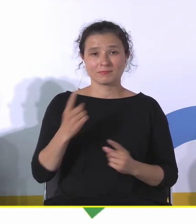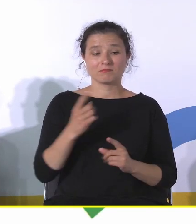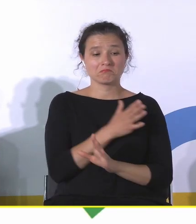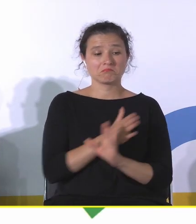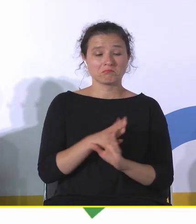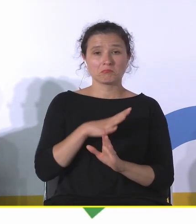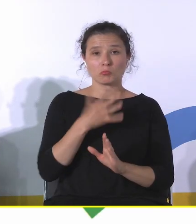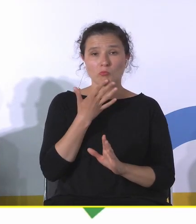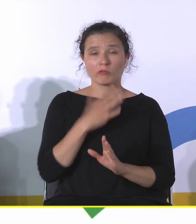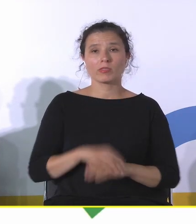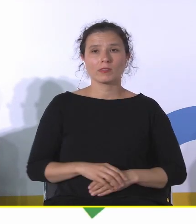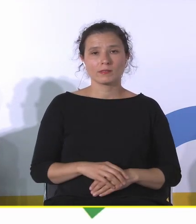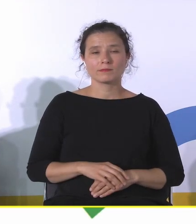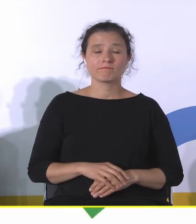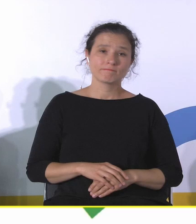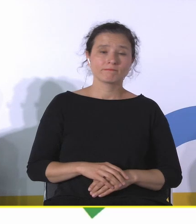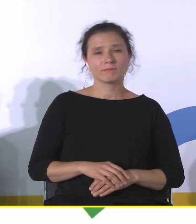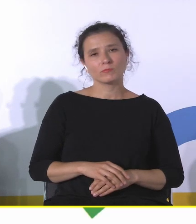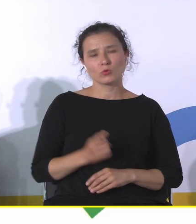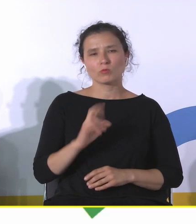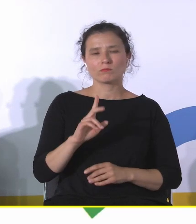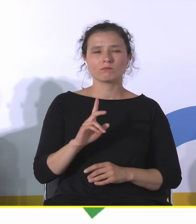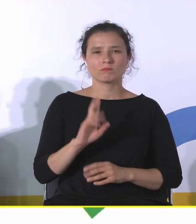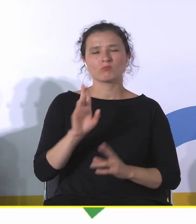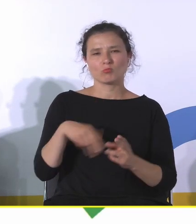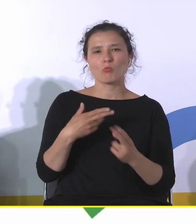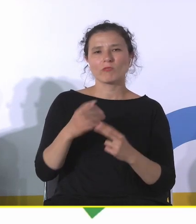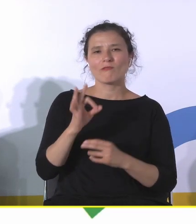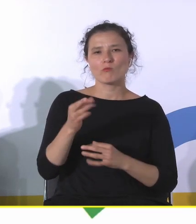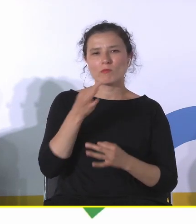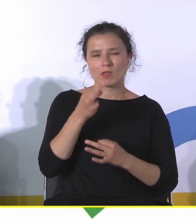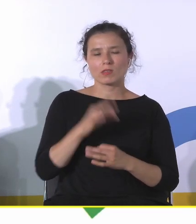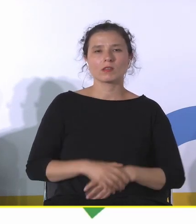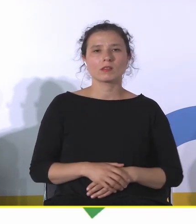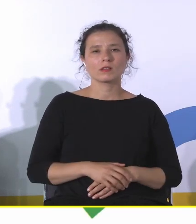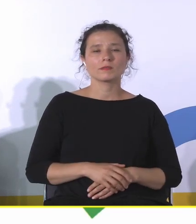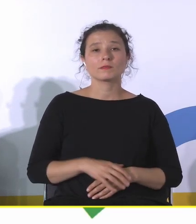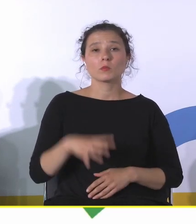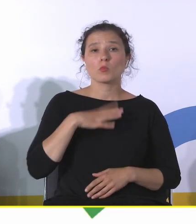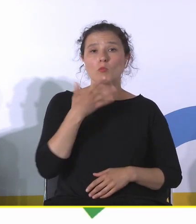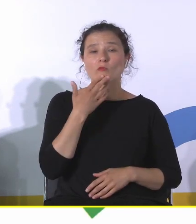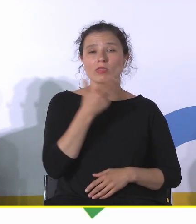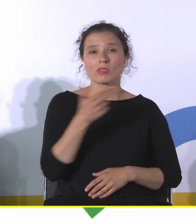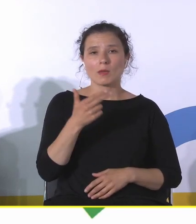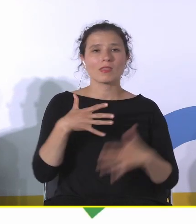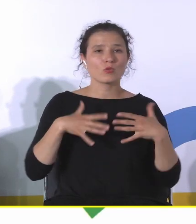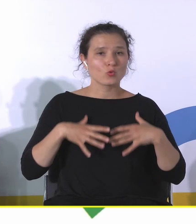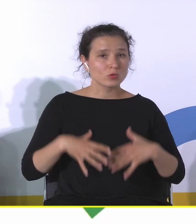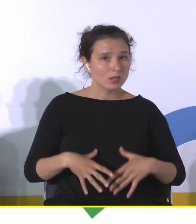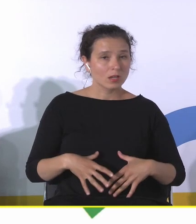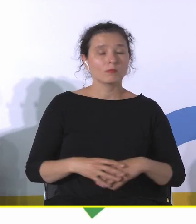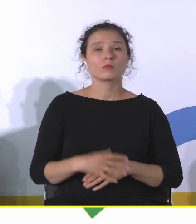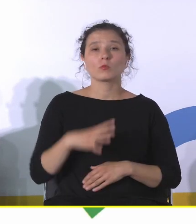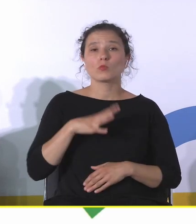poniekąd w jakim sensie już odpowiada trochę na twoje pytanie, dlatego, że mówiliśmy już o tożsamości, mówiliśmy